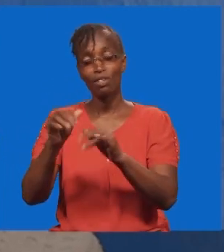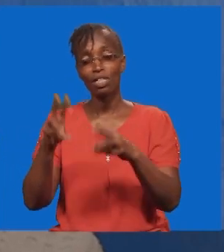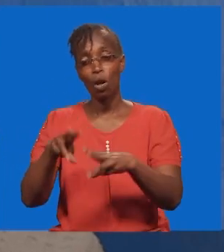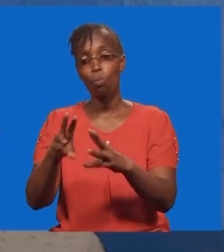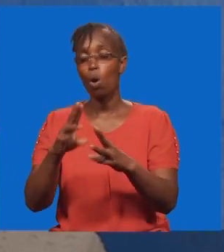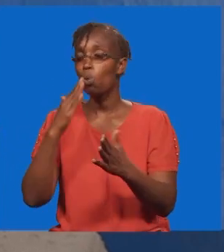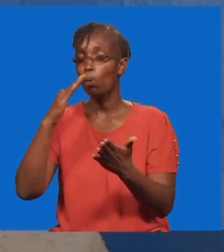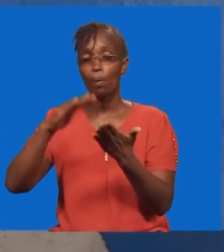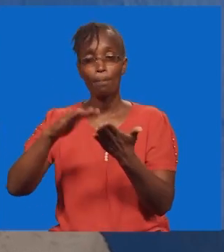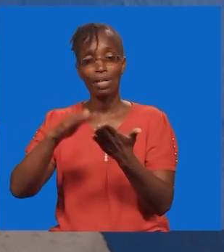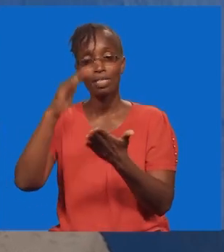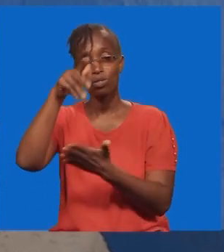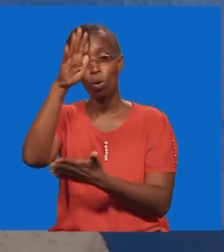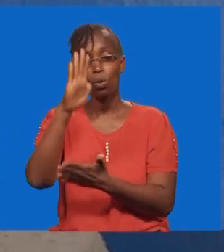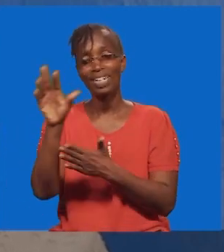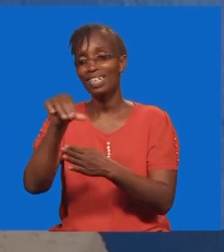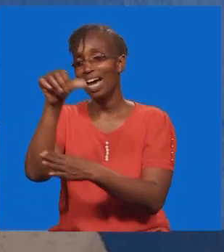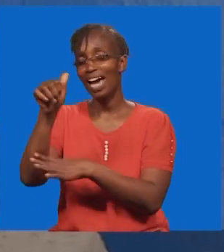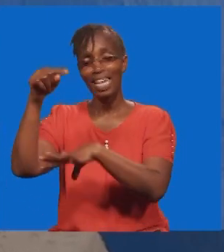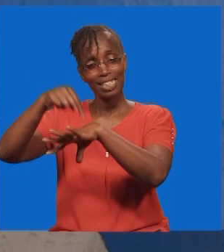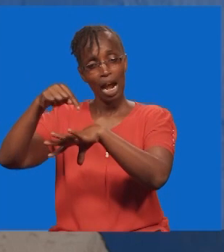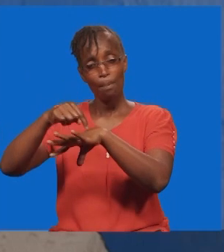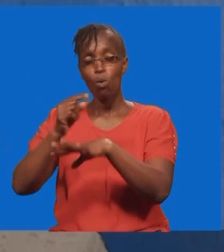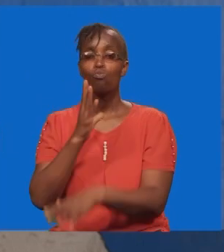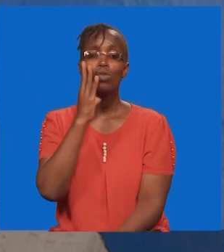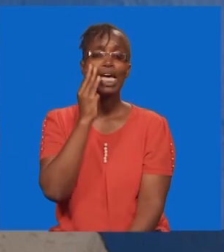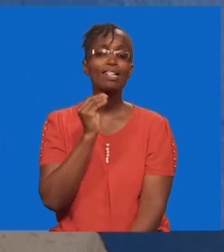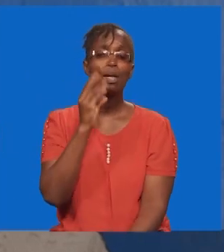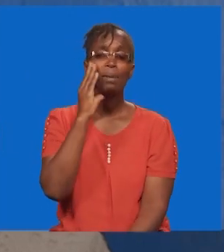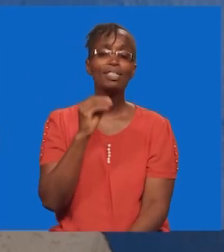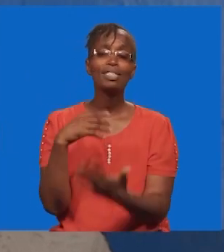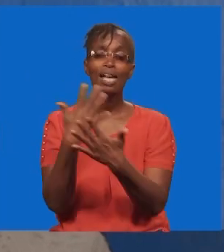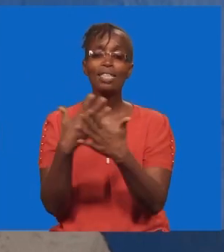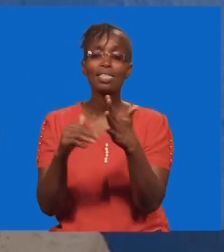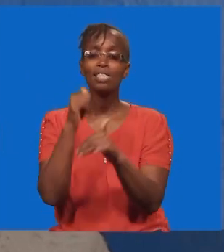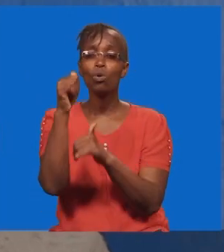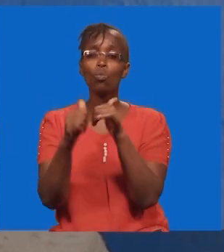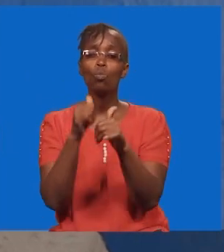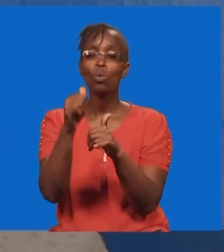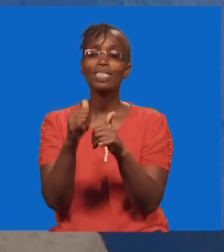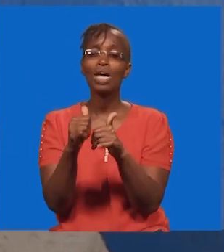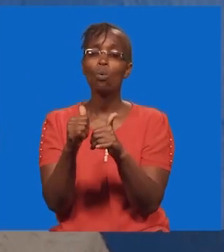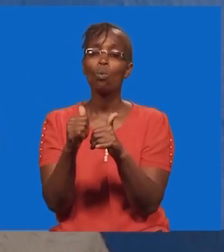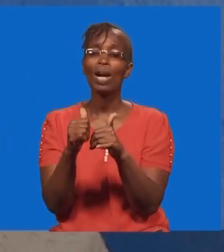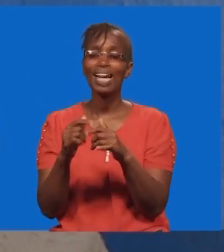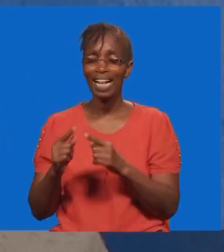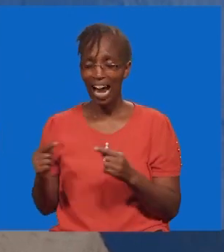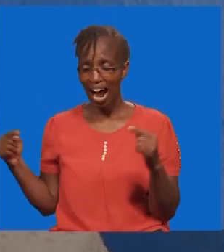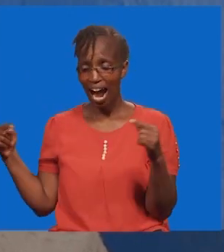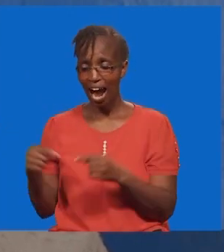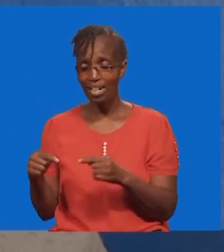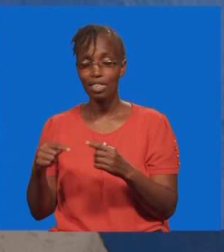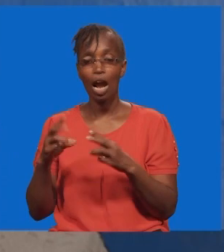mungu. Na pia, tuna pata mambo mengine ambayo ya nasumbua mioyo yetu, tuna